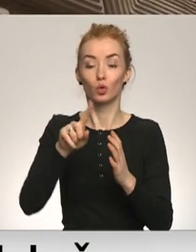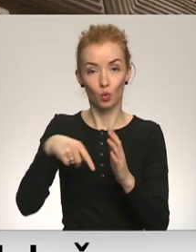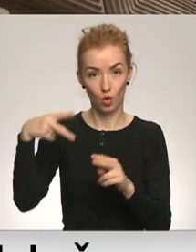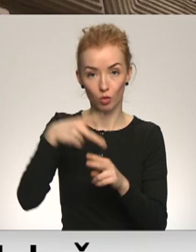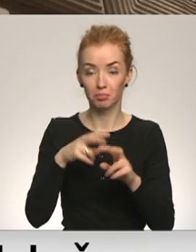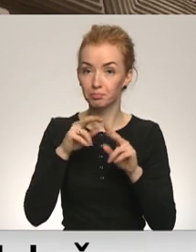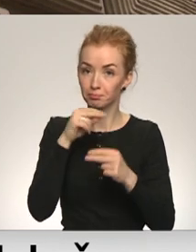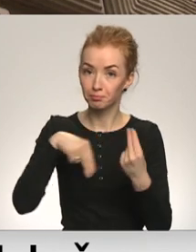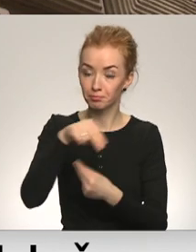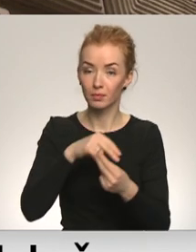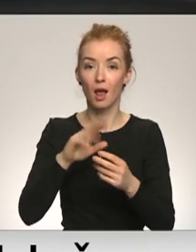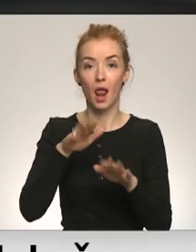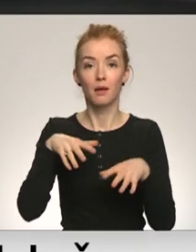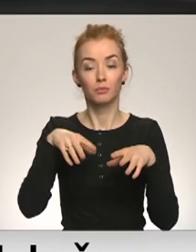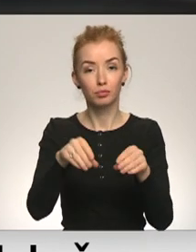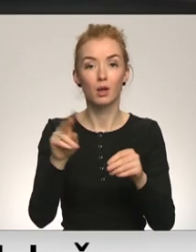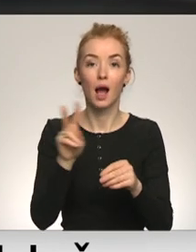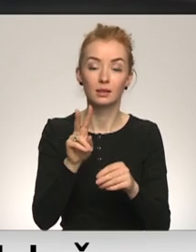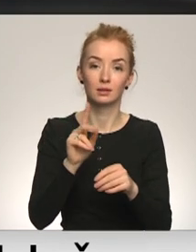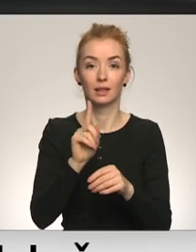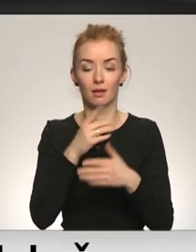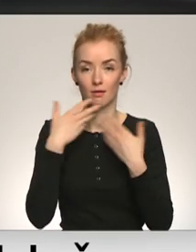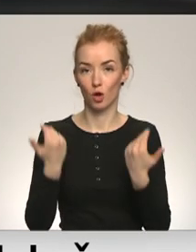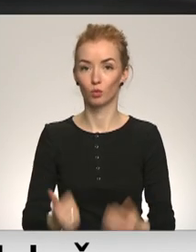jau skaidrotu, kas ticis izpildīts, bet kas nē.